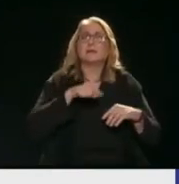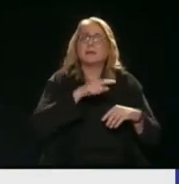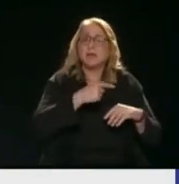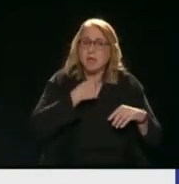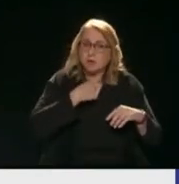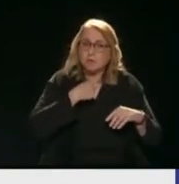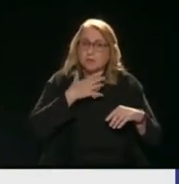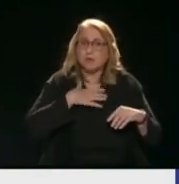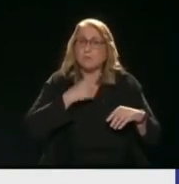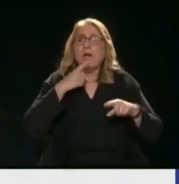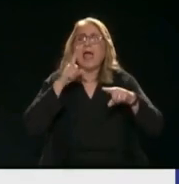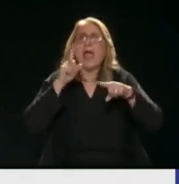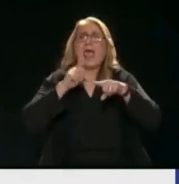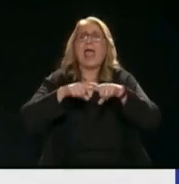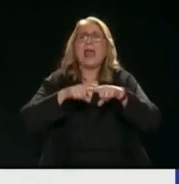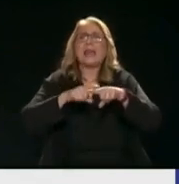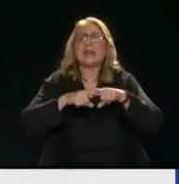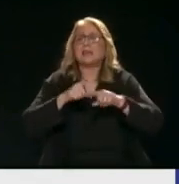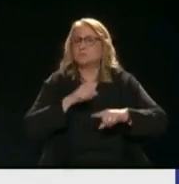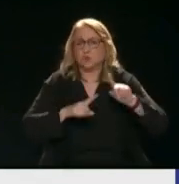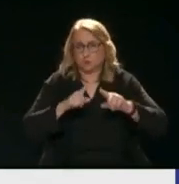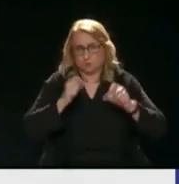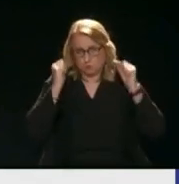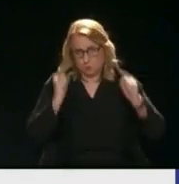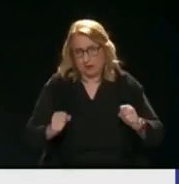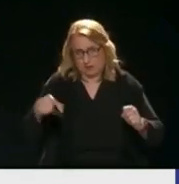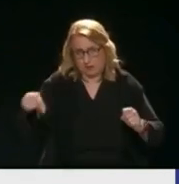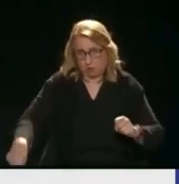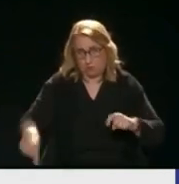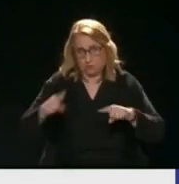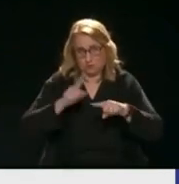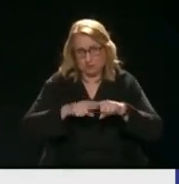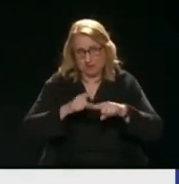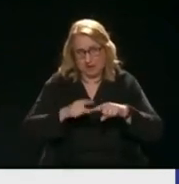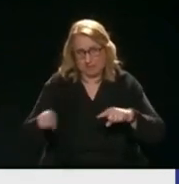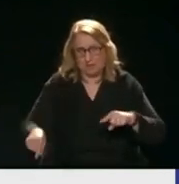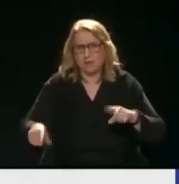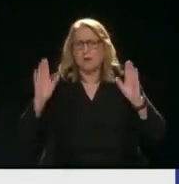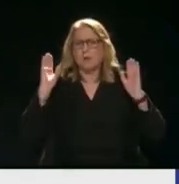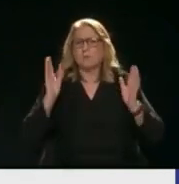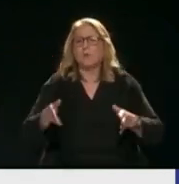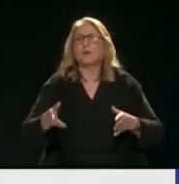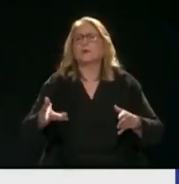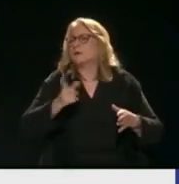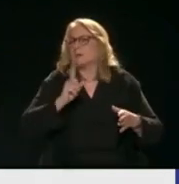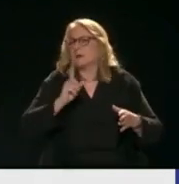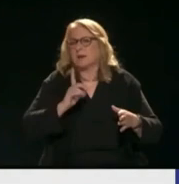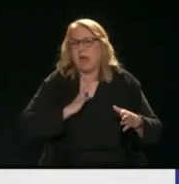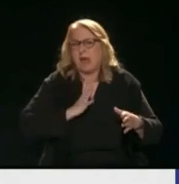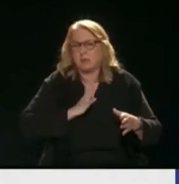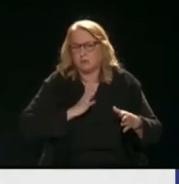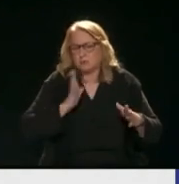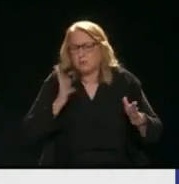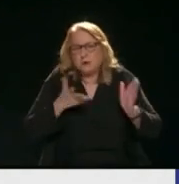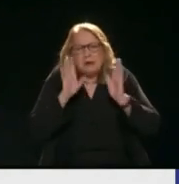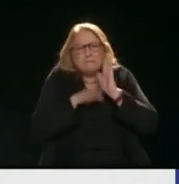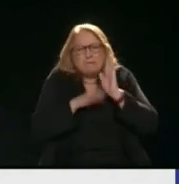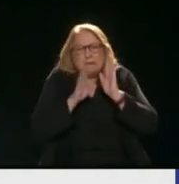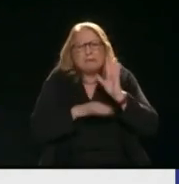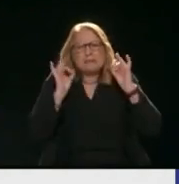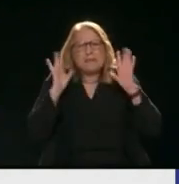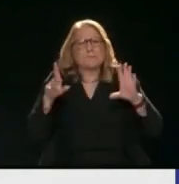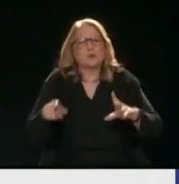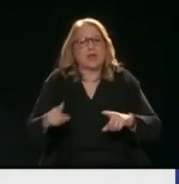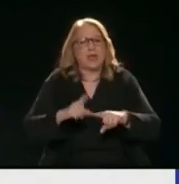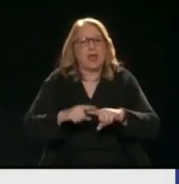Έλληνας Δεν είναι ο Ελλάδίτης που μένει εδώ Ο οποίος μπορεί να μην γίνει και άνθρωπο Να είναι πλάρμα Να είναι υβρίδιο Κάνουμε λάθος Ο